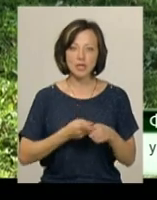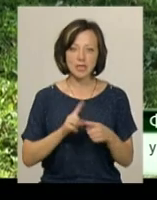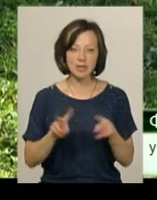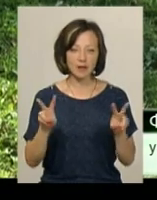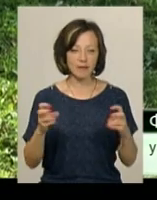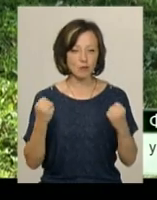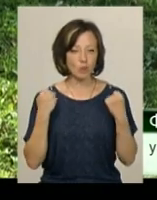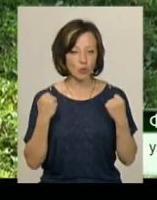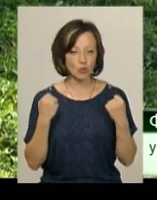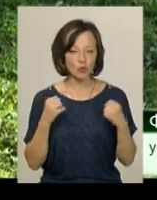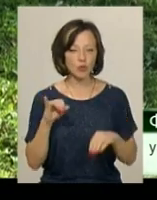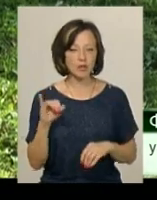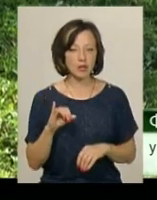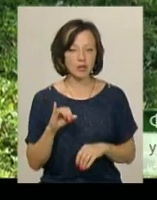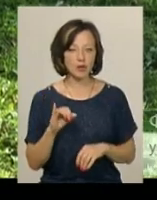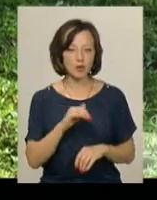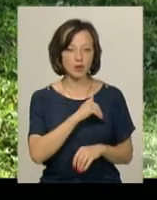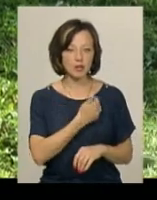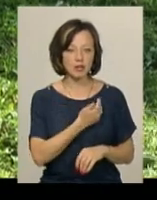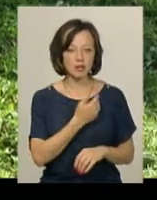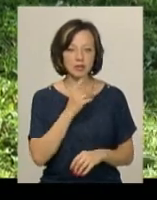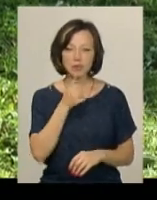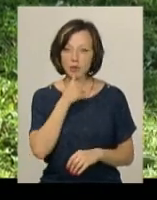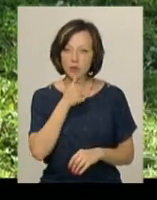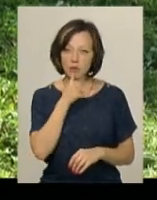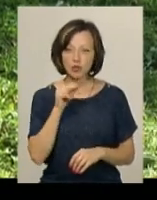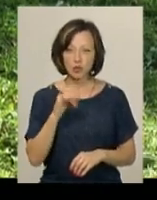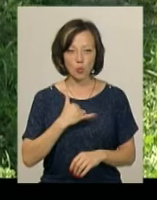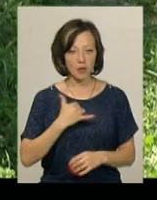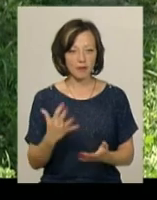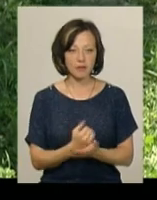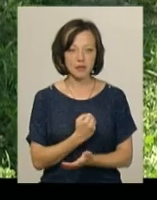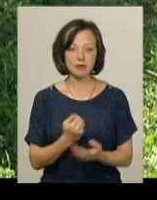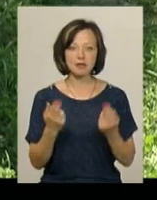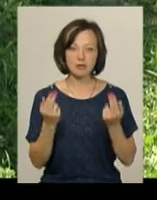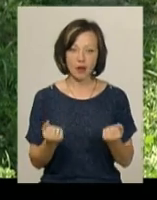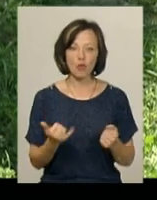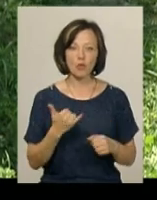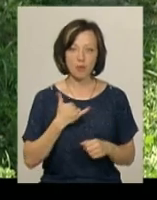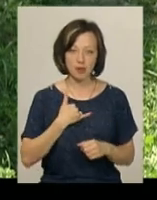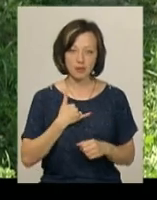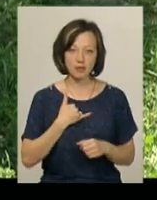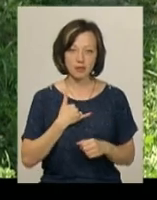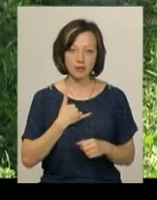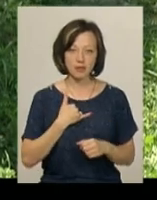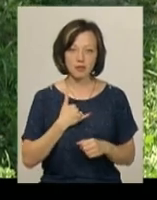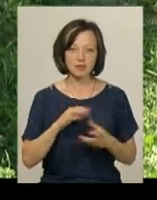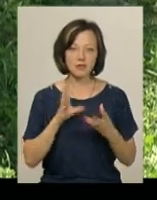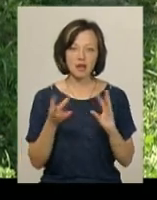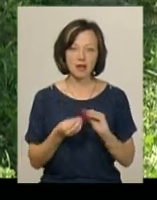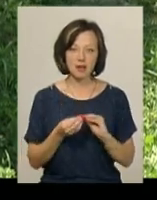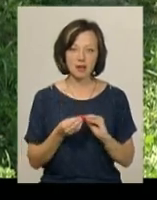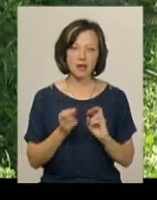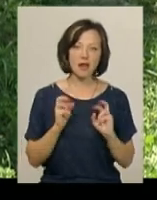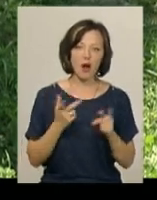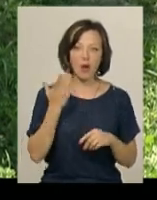спорту і хотіла спробувати, чи в мене вийде. Так в мене взагалі як